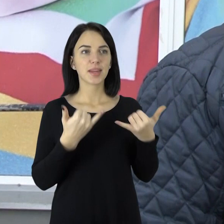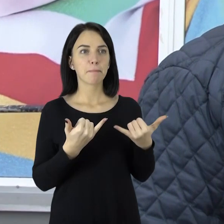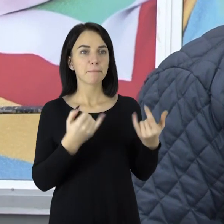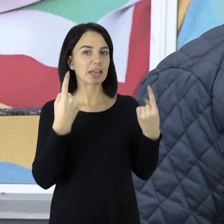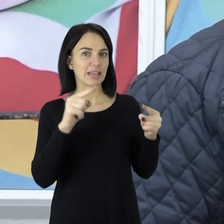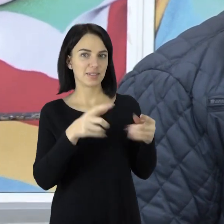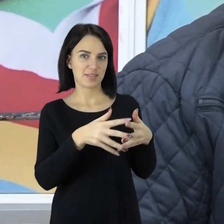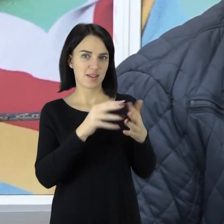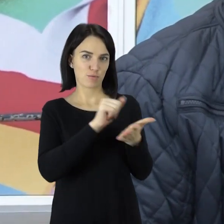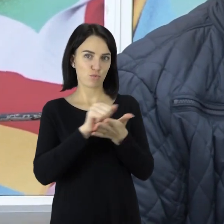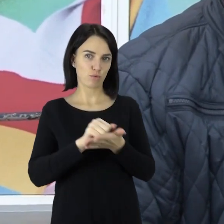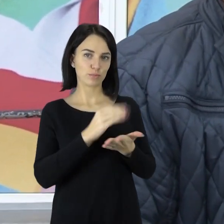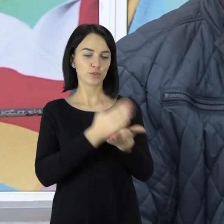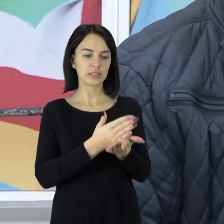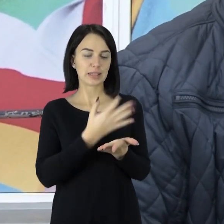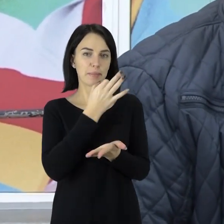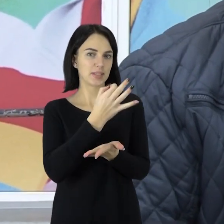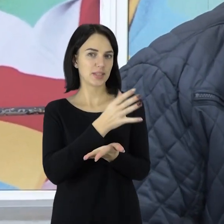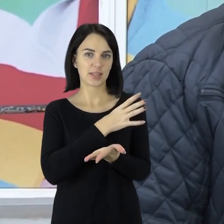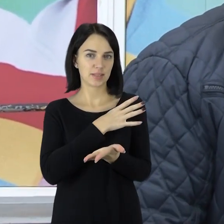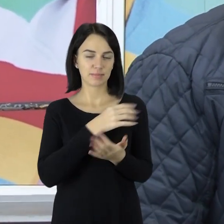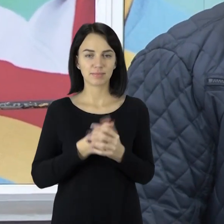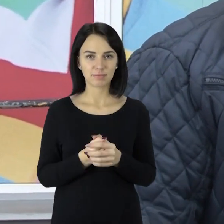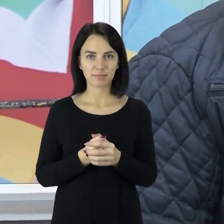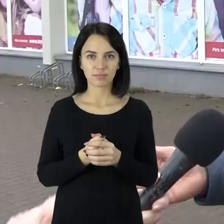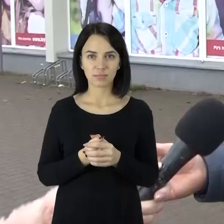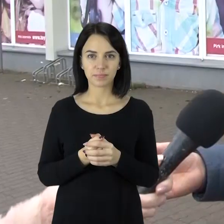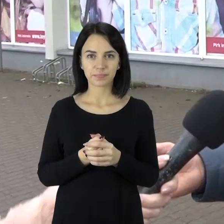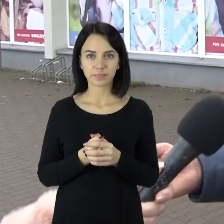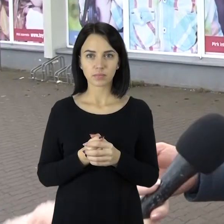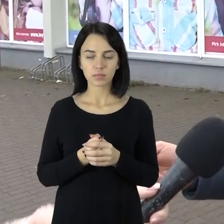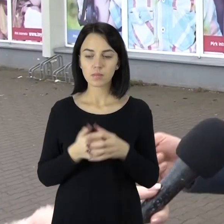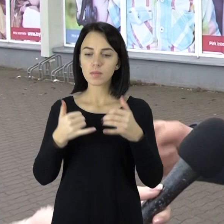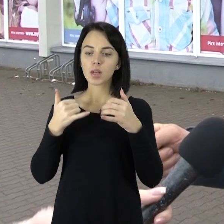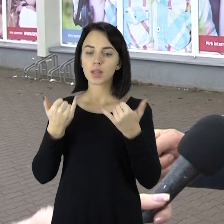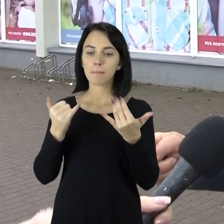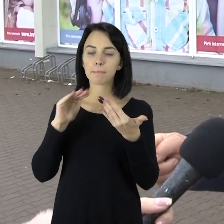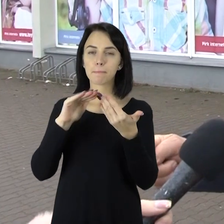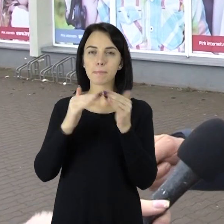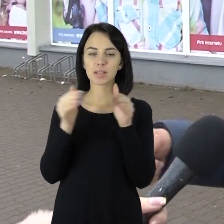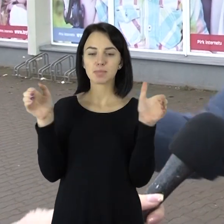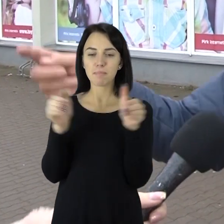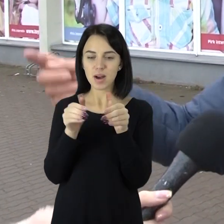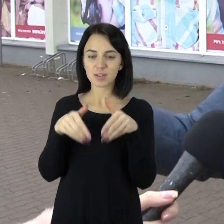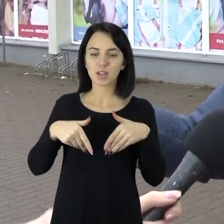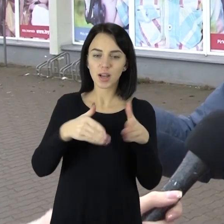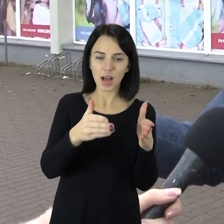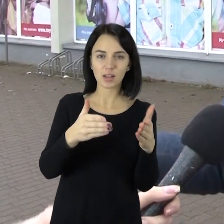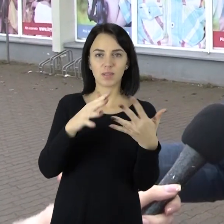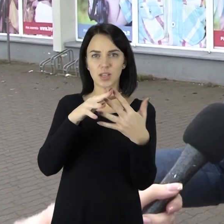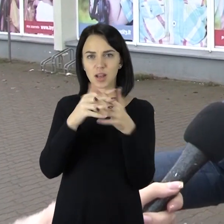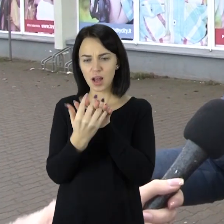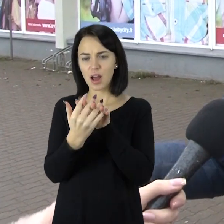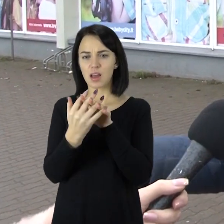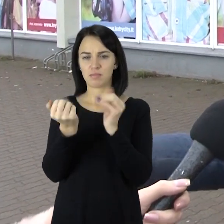Dabar kitais reikalai susijėmės, tai nepasakysiu taip greitai. Dabar mažuose miesteliuose, gatvelės, kaimuose